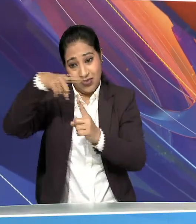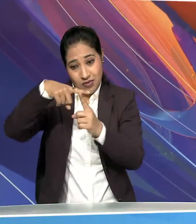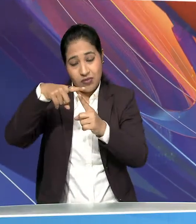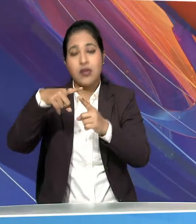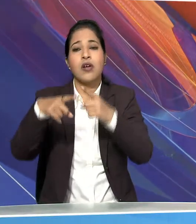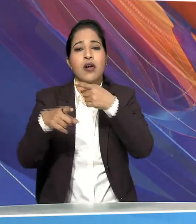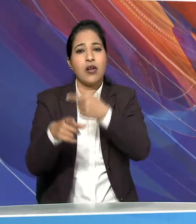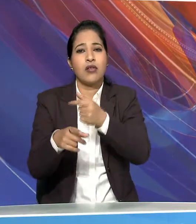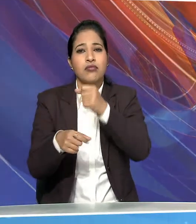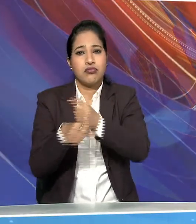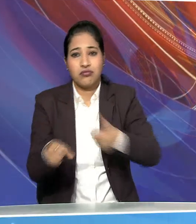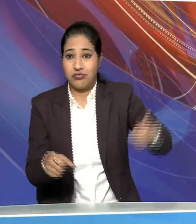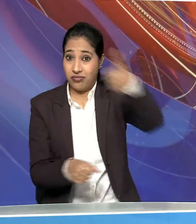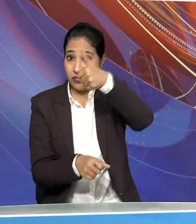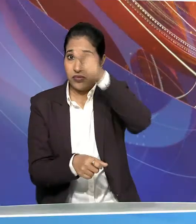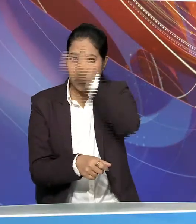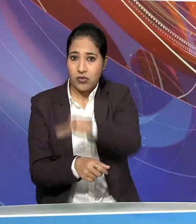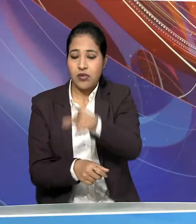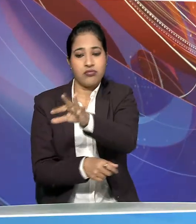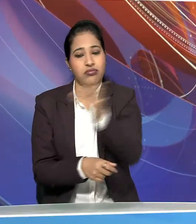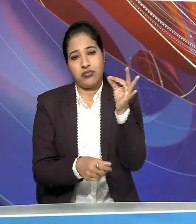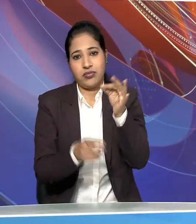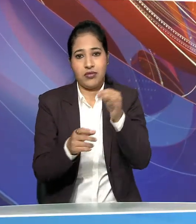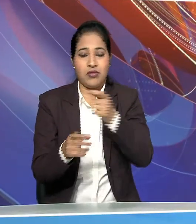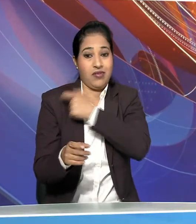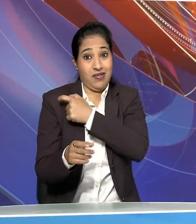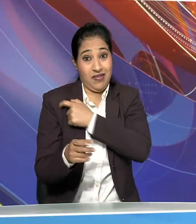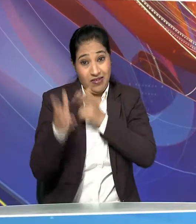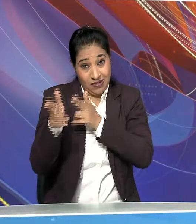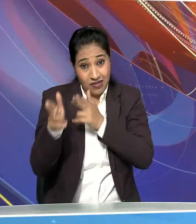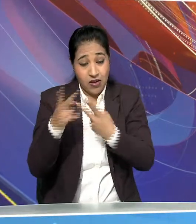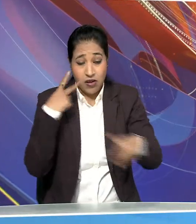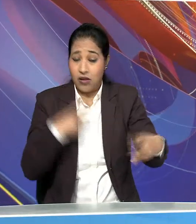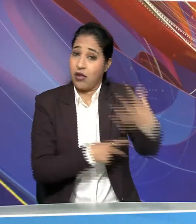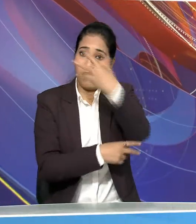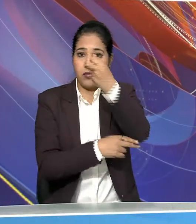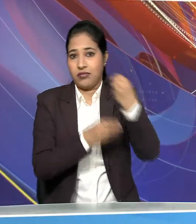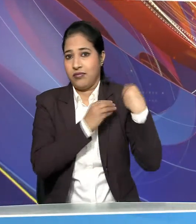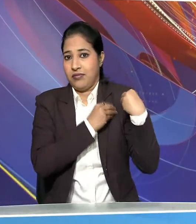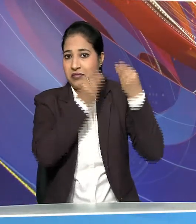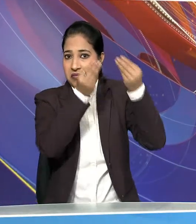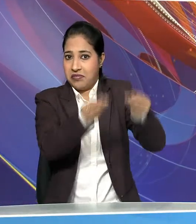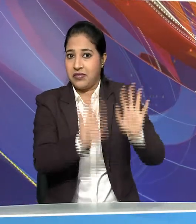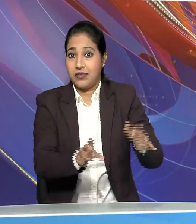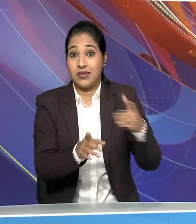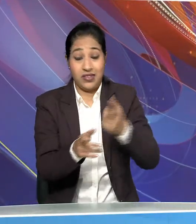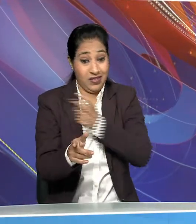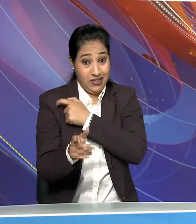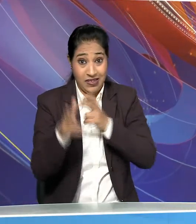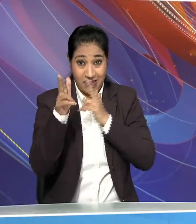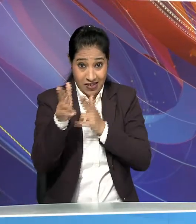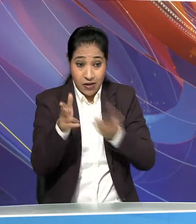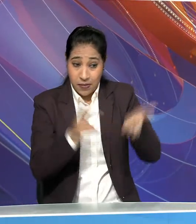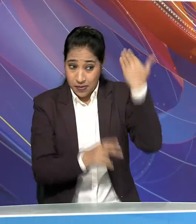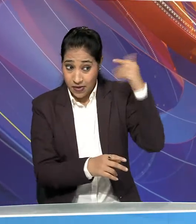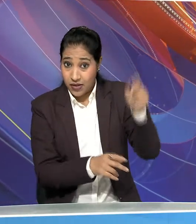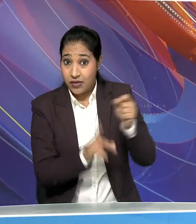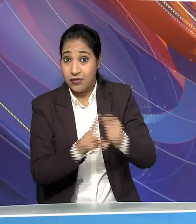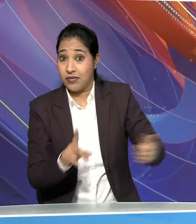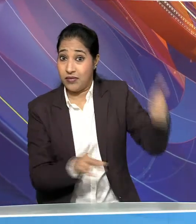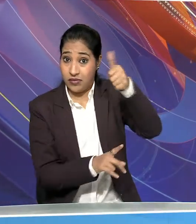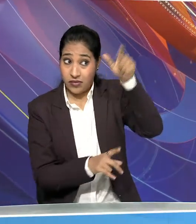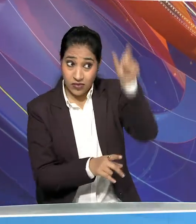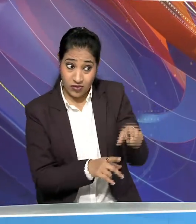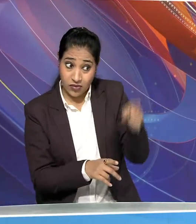मिगूल रिबेरो पाईवा को सेना प्रमुक का दाइतु सौंपा व्रदक्षिन पूर्वसेयने कप्तान के प्रमुक थे राश्पती